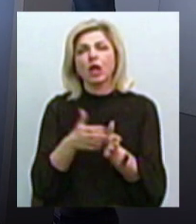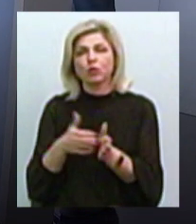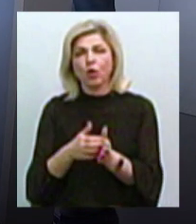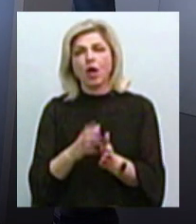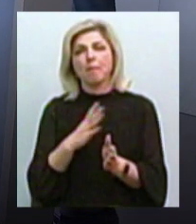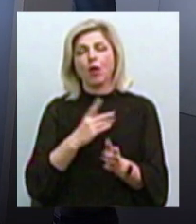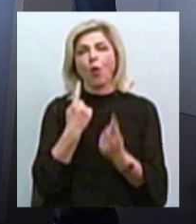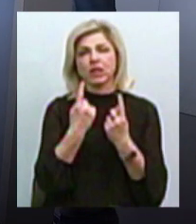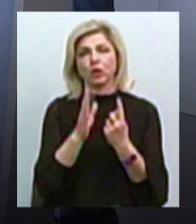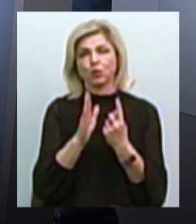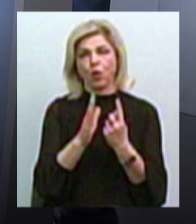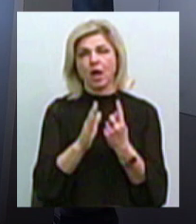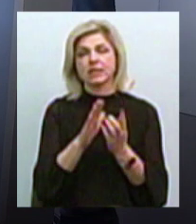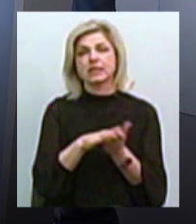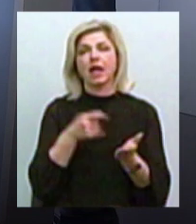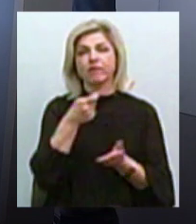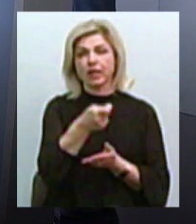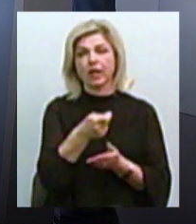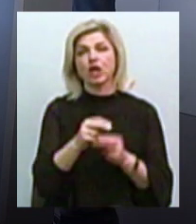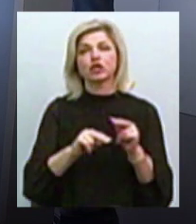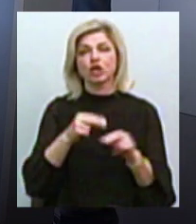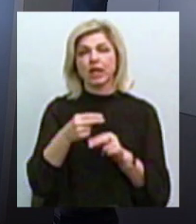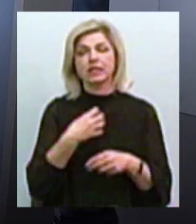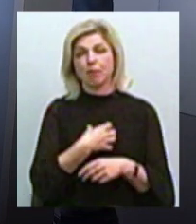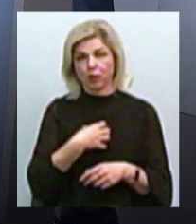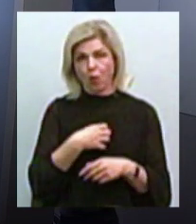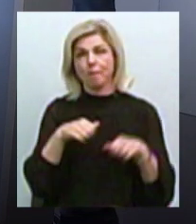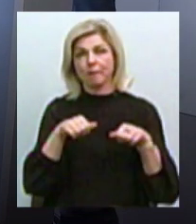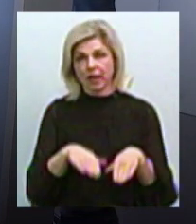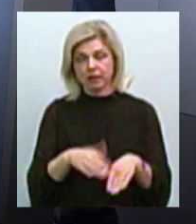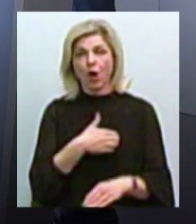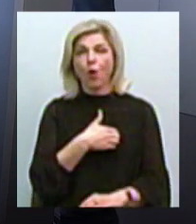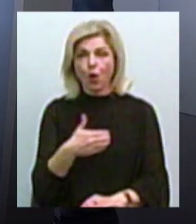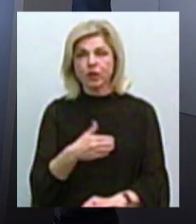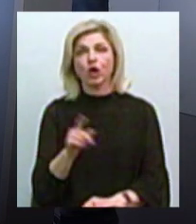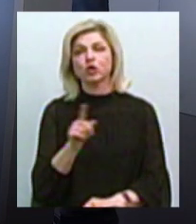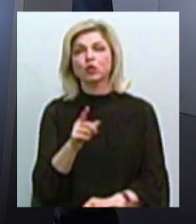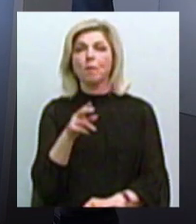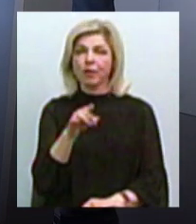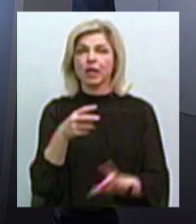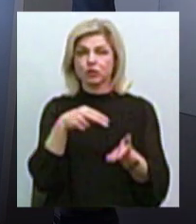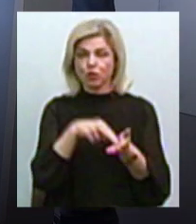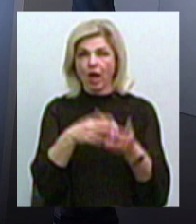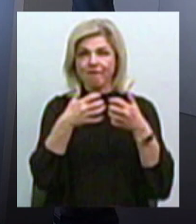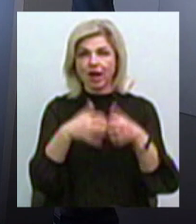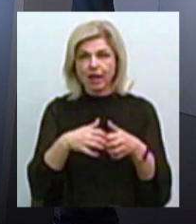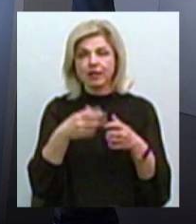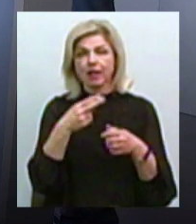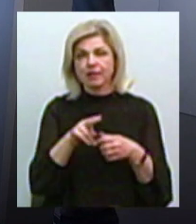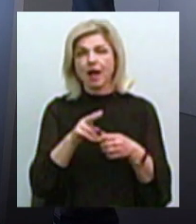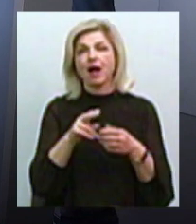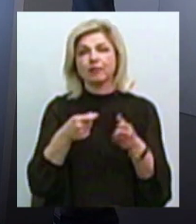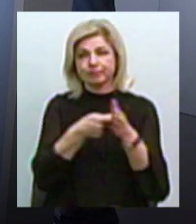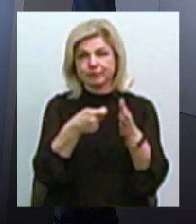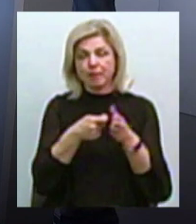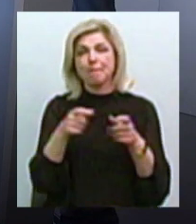заявник. А члены исполкома не приняли. А хоча в тому, щоб стояли валидатори, в тому, щоб стояли люди в пользу